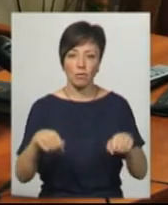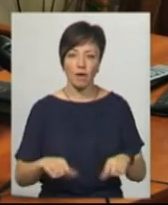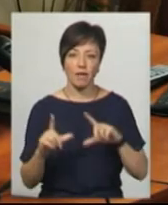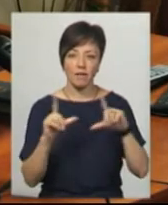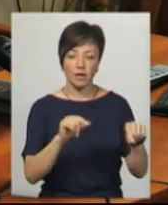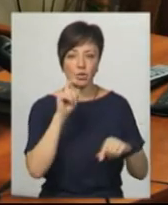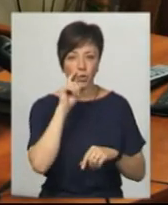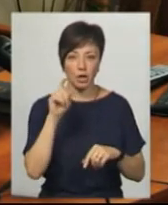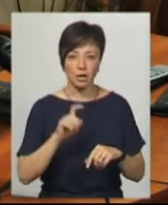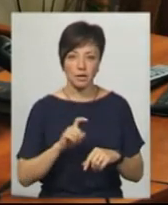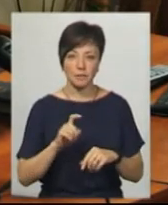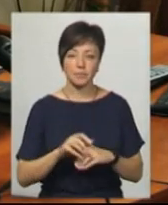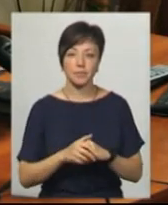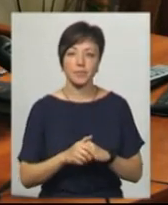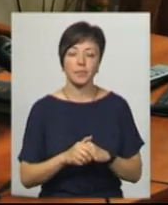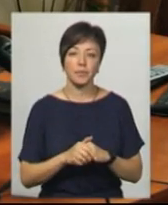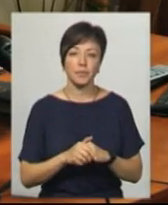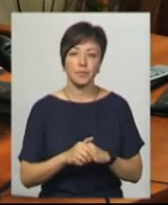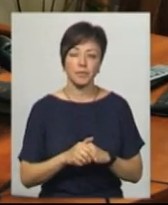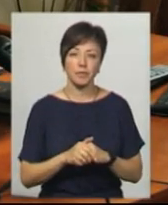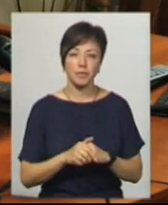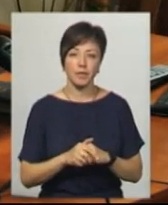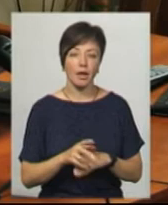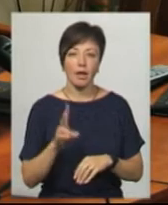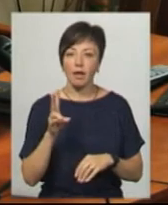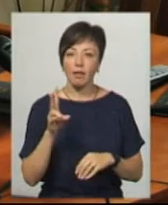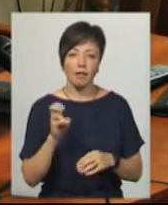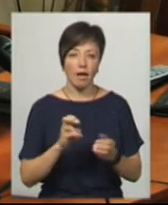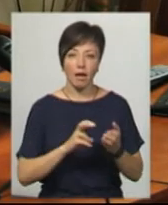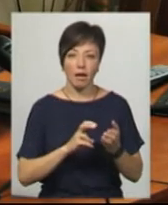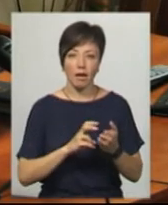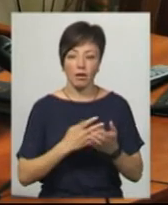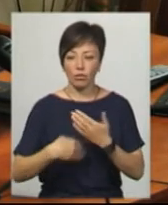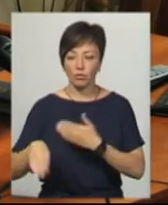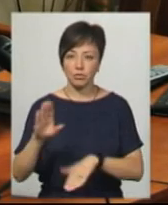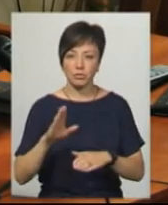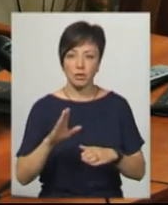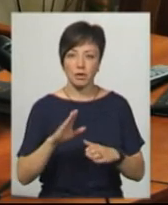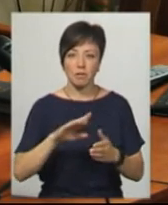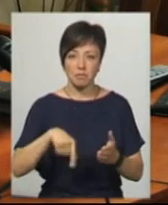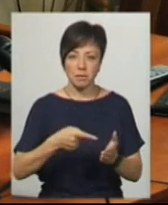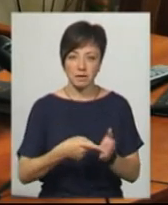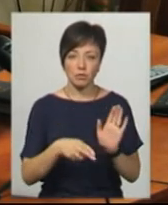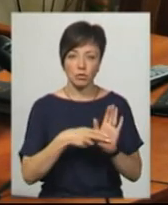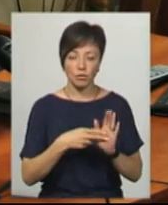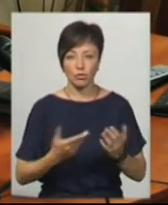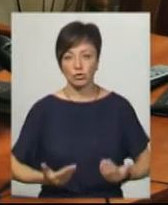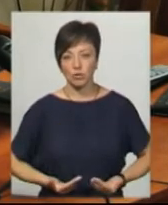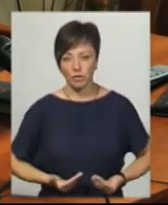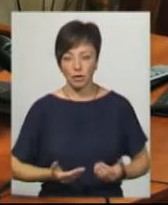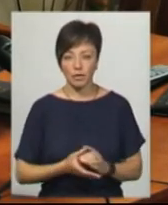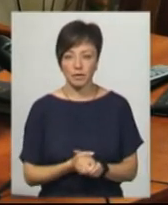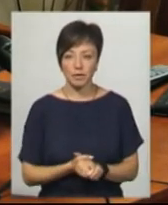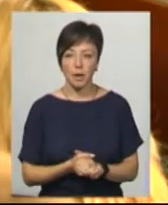України в військ Україну в разі неявності. Не відлучатися з населеного пункту, якому зареєстрований проживає чи перебуває без